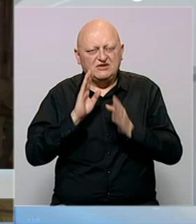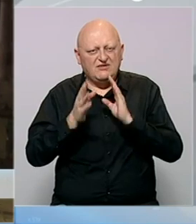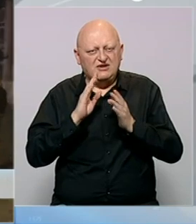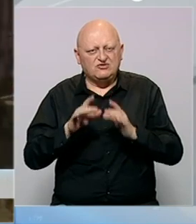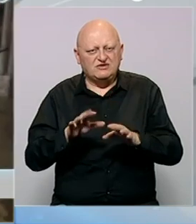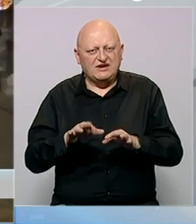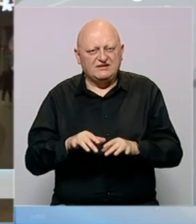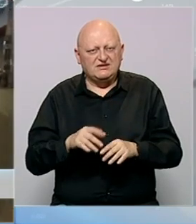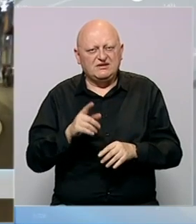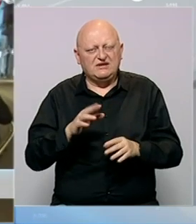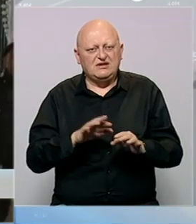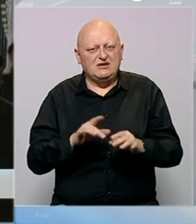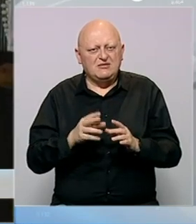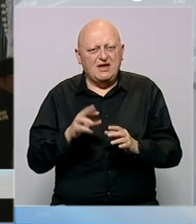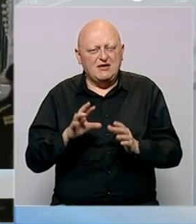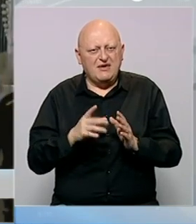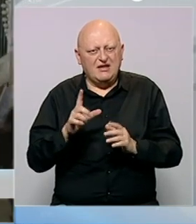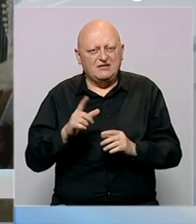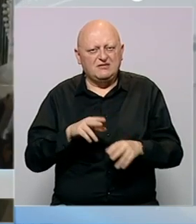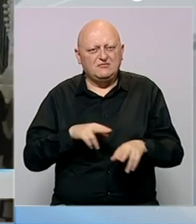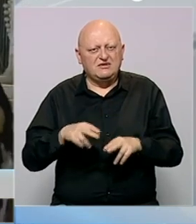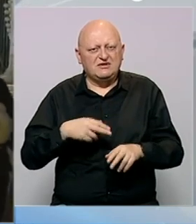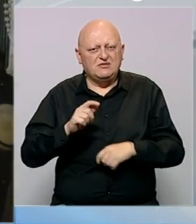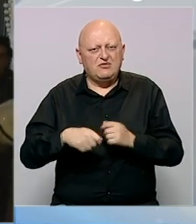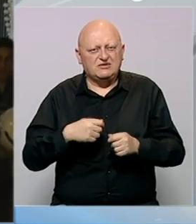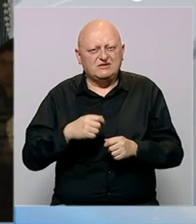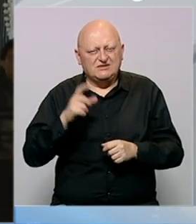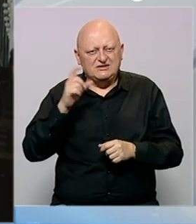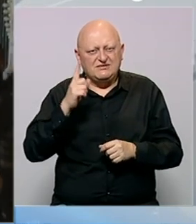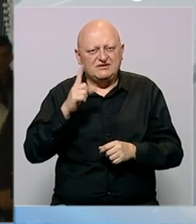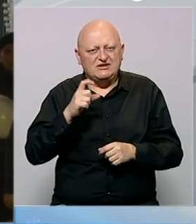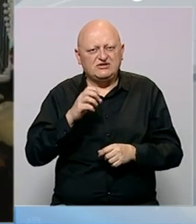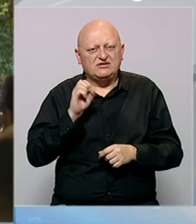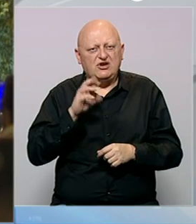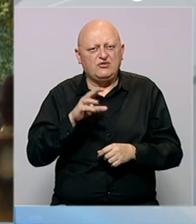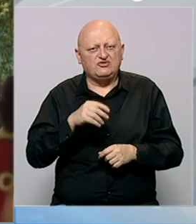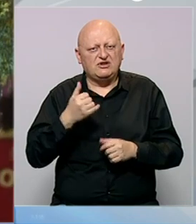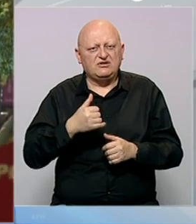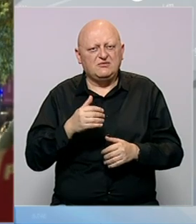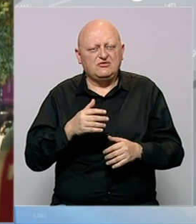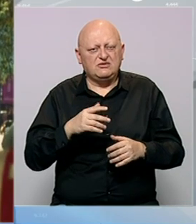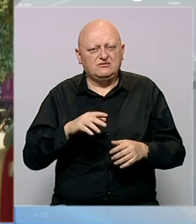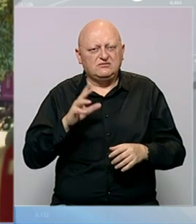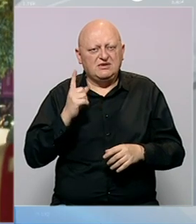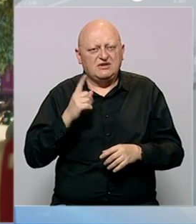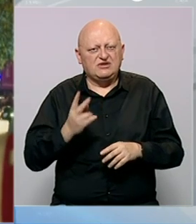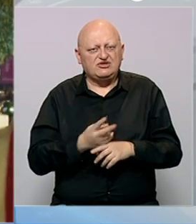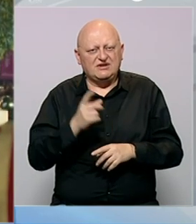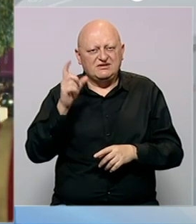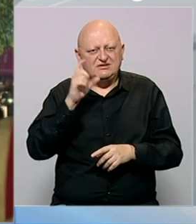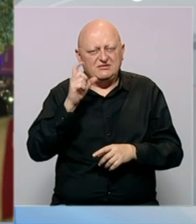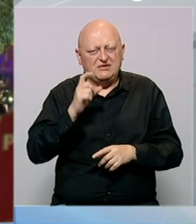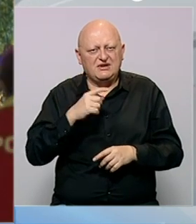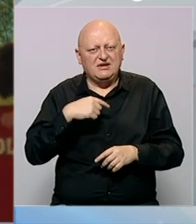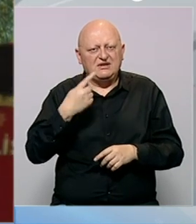zvanične Facebook stranice ili e-maila. Ministar vanjskih poslova Srbije Ivica Dačić saopštio je da je u napadu ranjena jedna državljanka